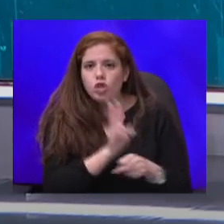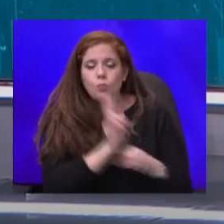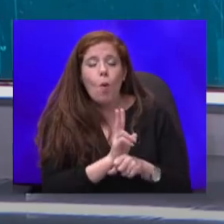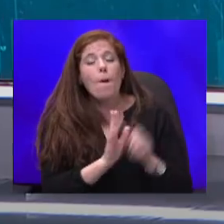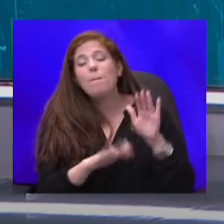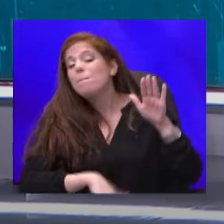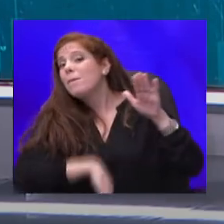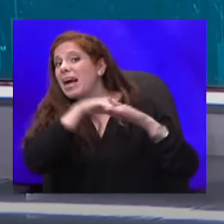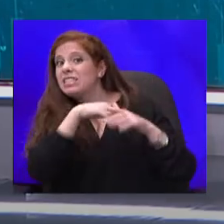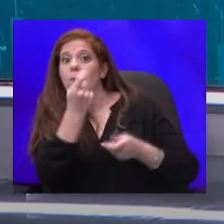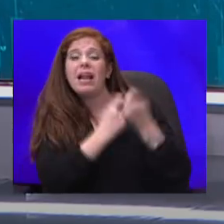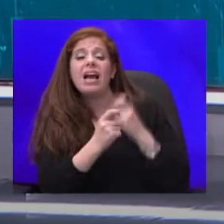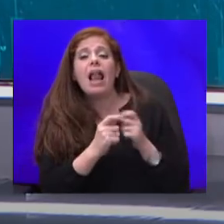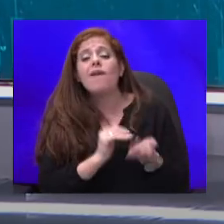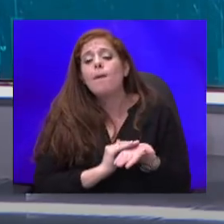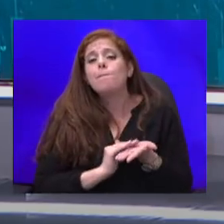גדול עלינו?